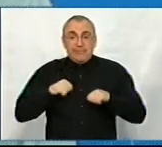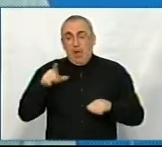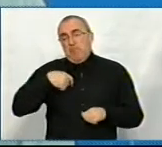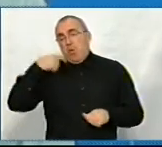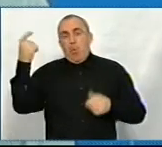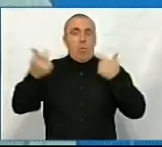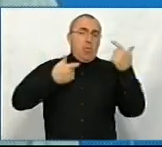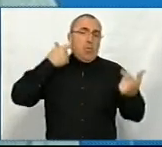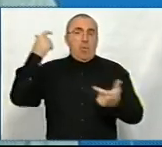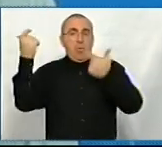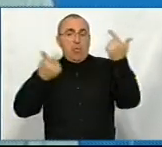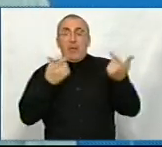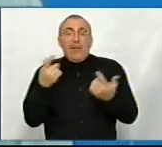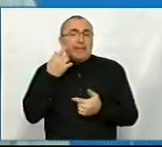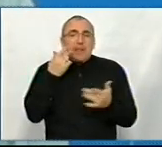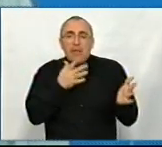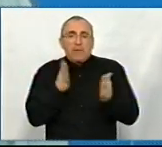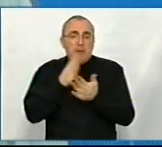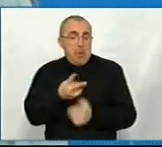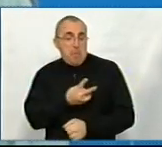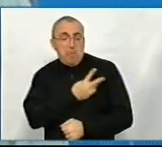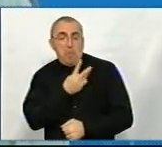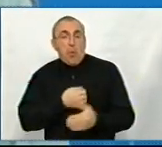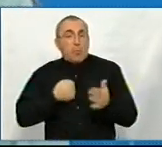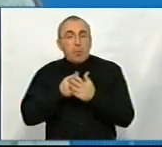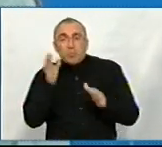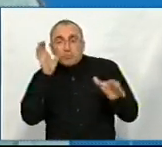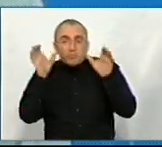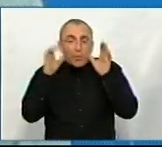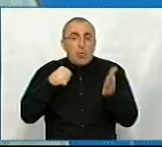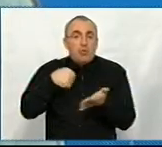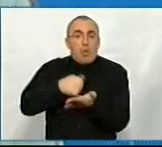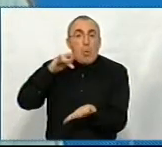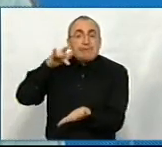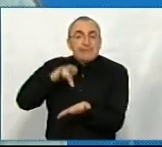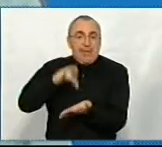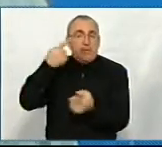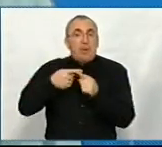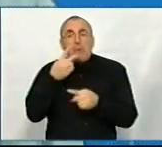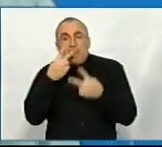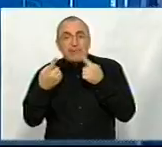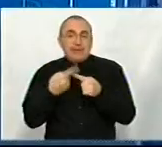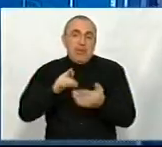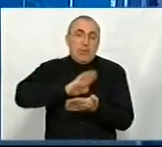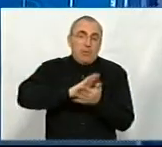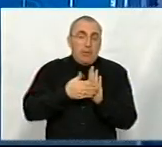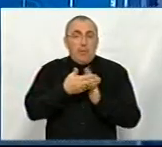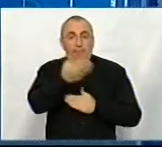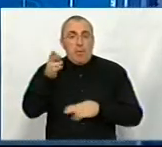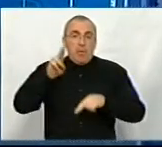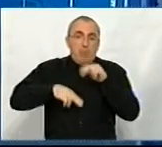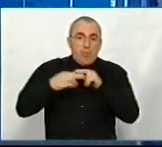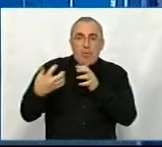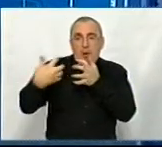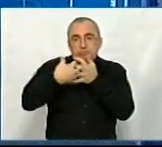господар і не завжди є мотивація дослухатися до центру. Як ви бачите такі ситуації і як ви вибудовуєте